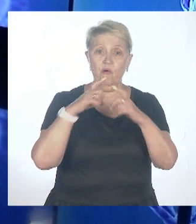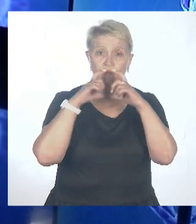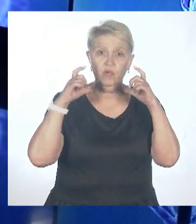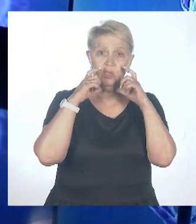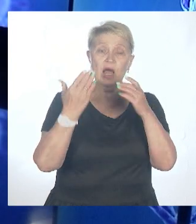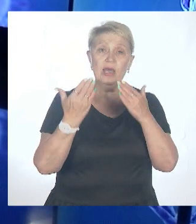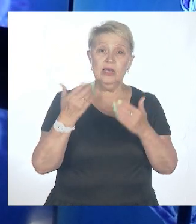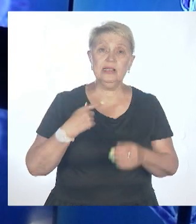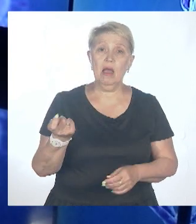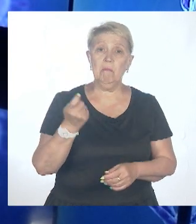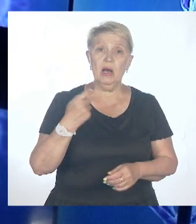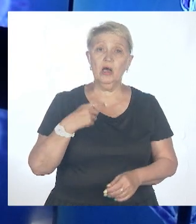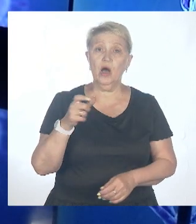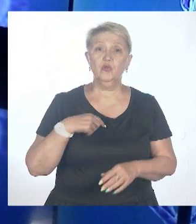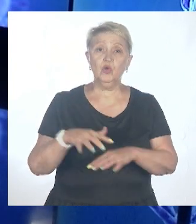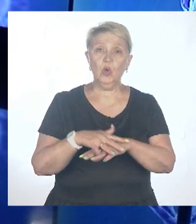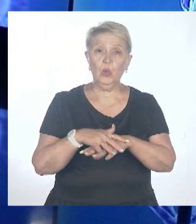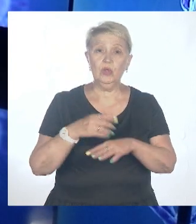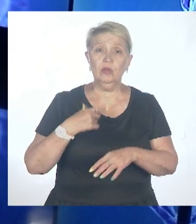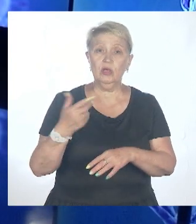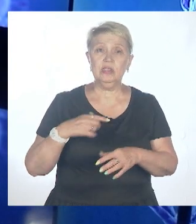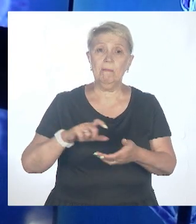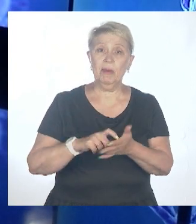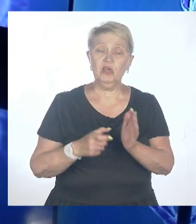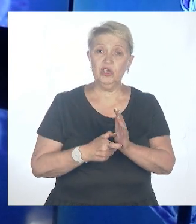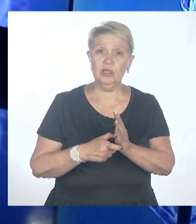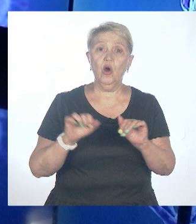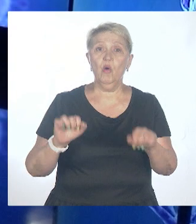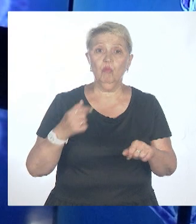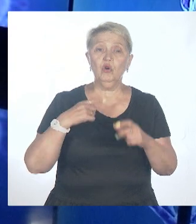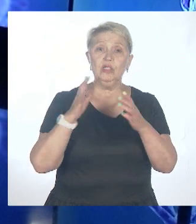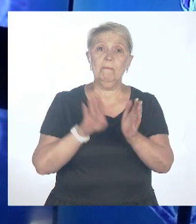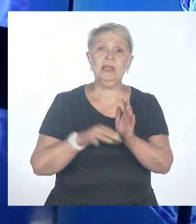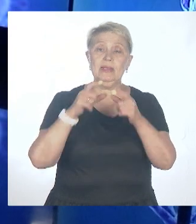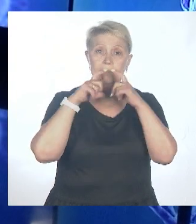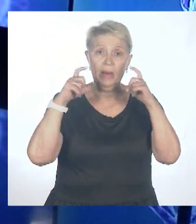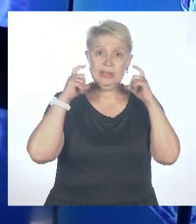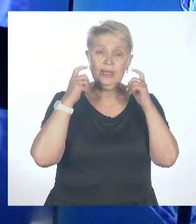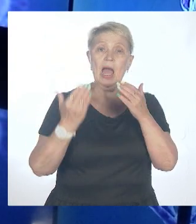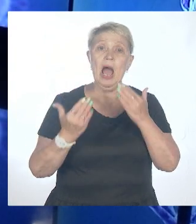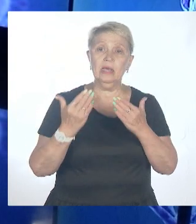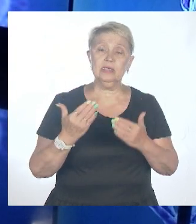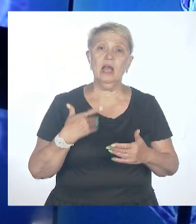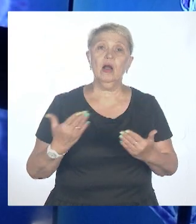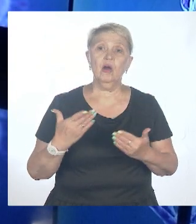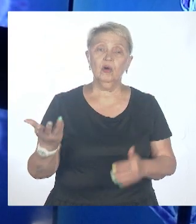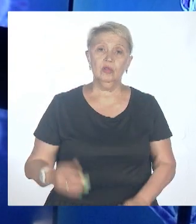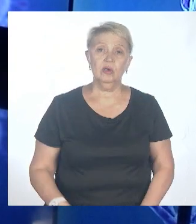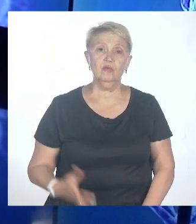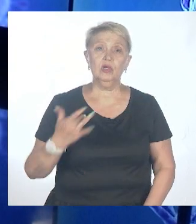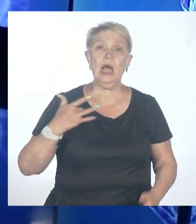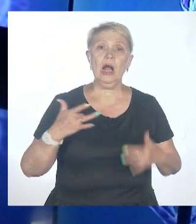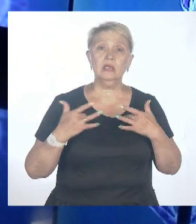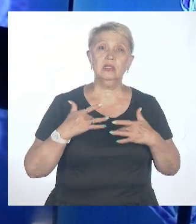там все молчат, то же самое, можно без масок. А если, например, это какой-нибудь, не знаю, рок-концерт,